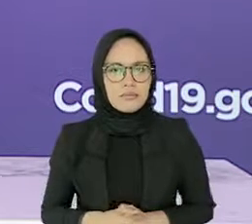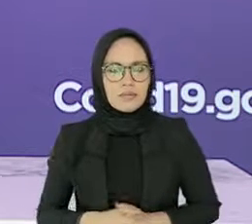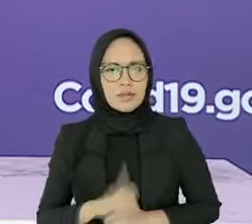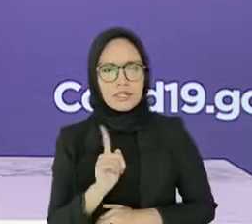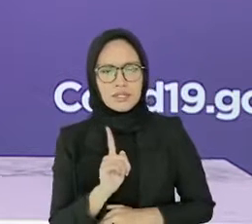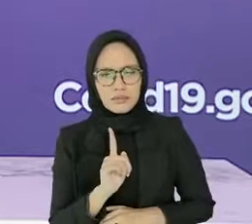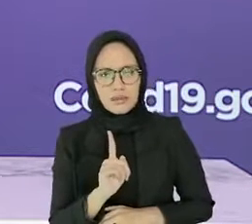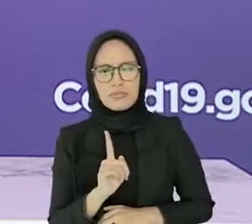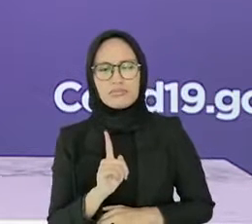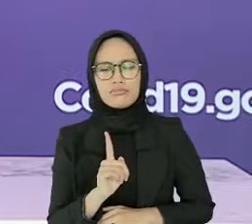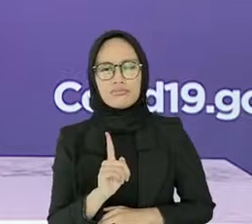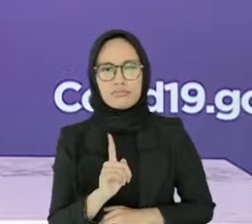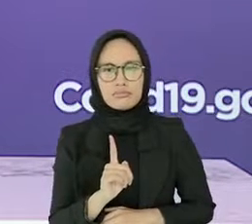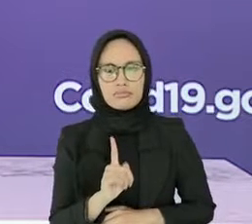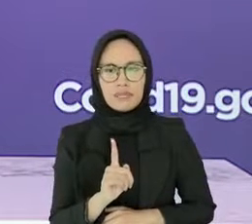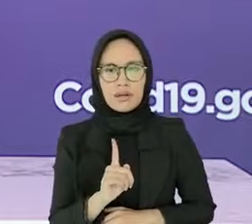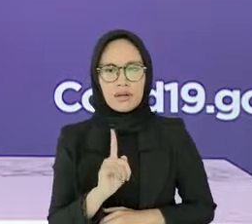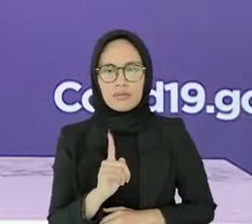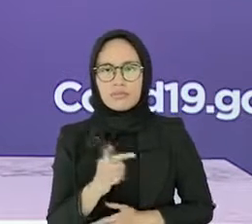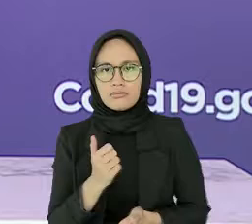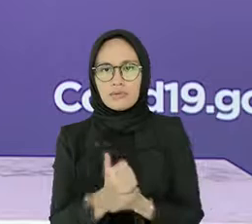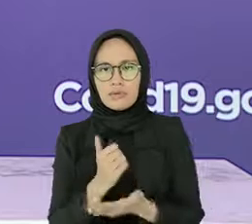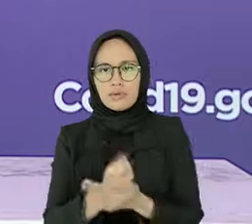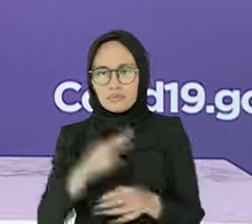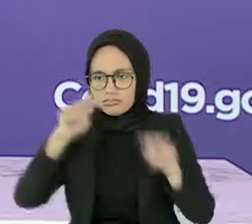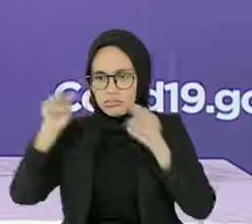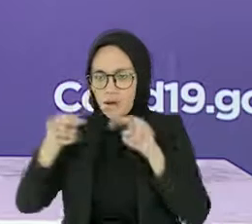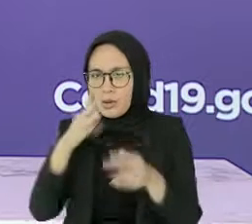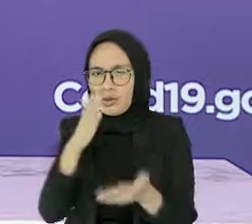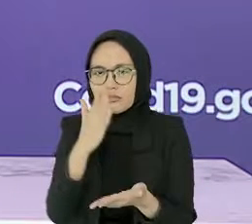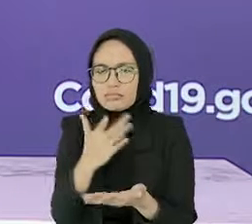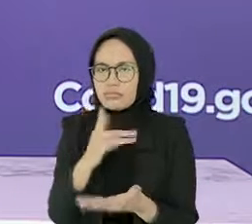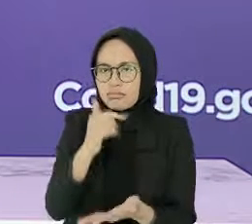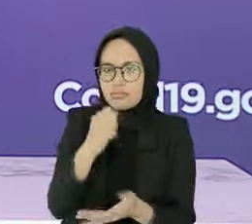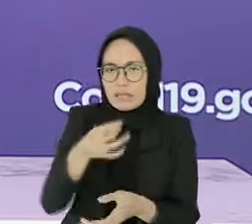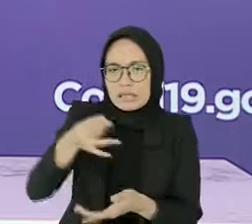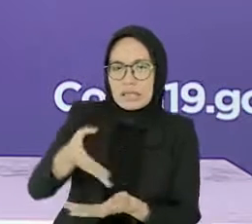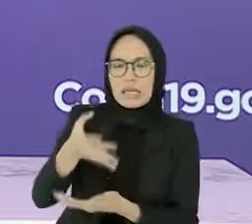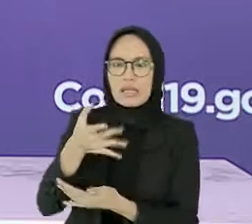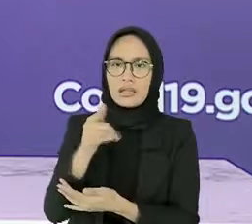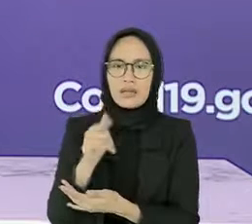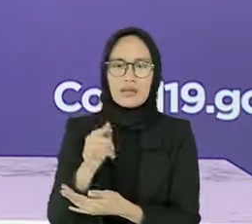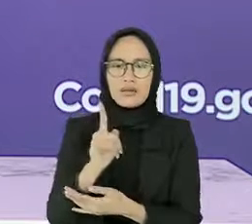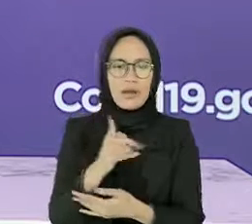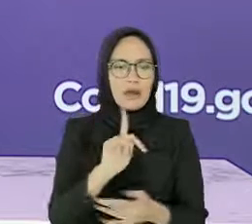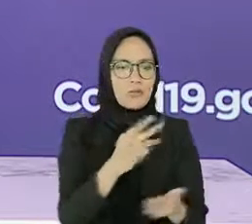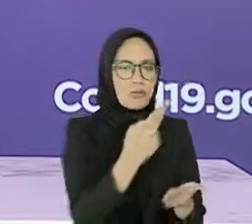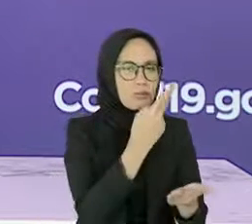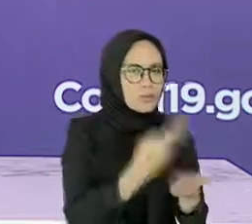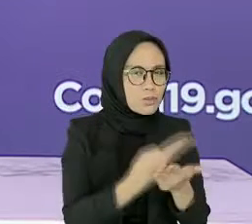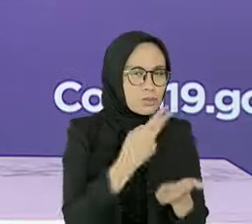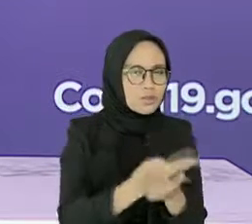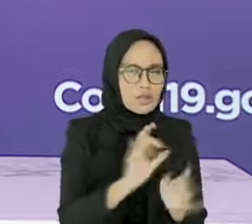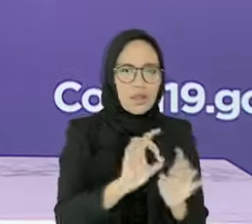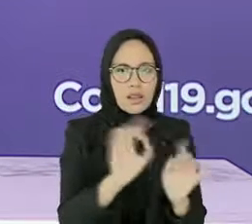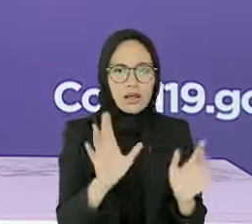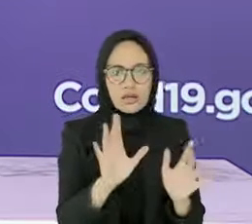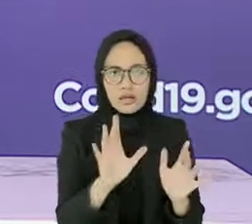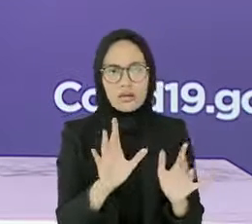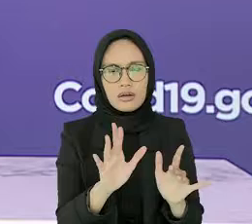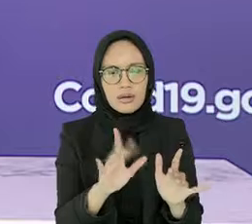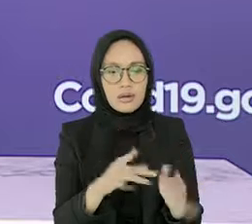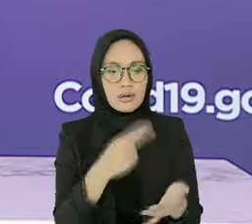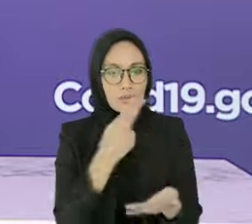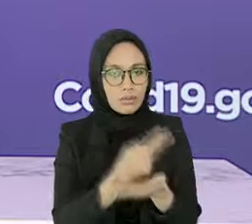ketat, yaitu bukti vaksinasi dosis penuh, kepemilikan asuransi kesehatan, dan bukti pemesanan akomodasi